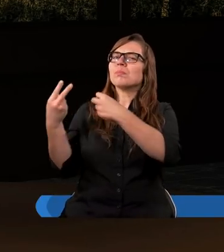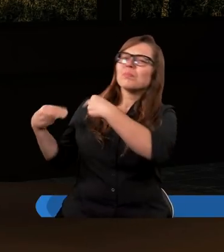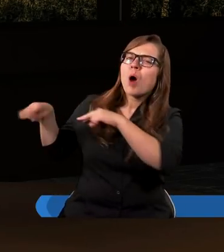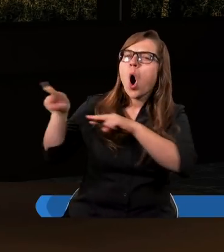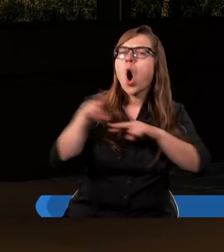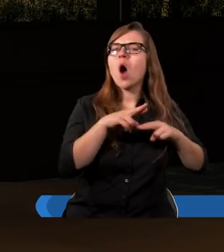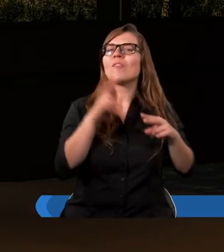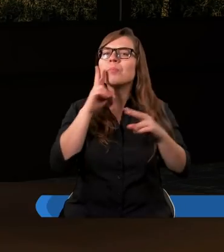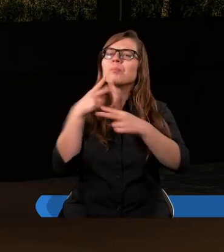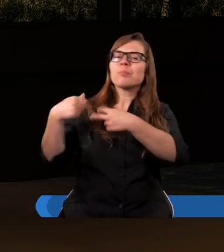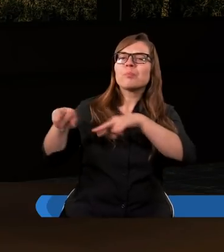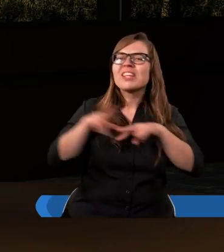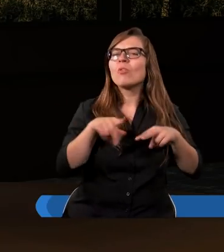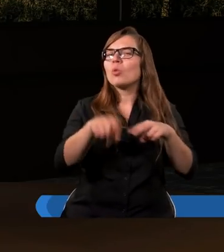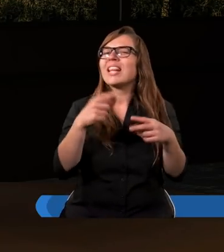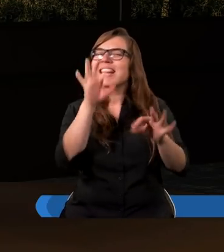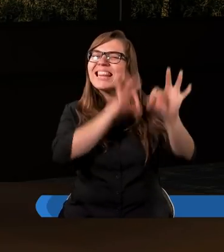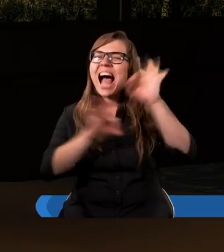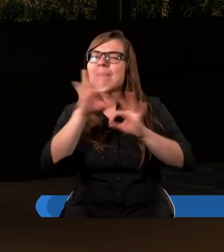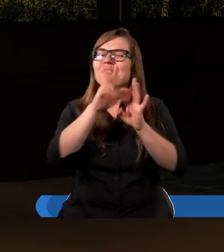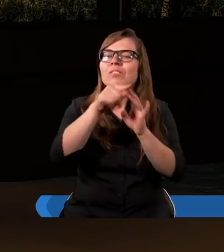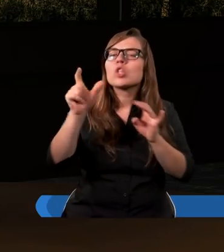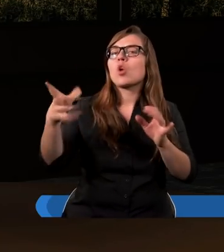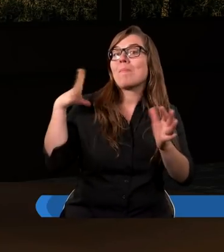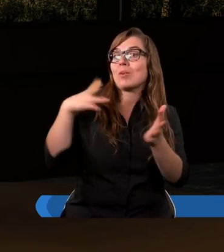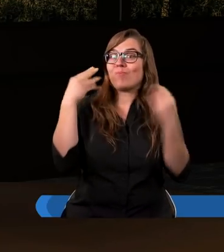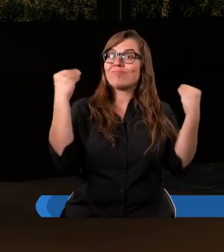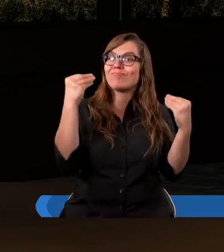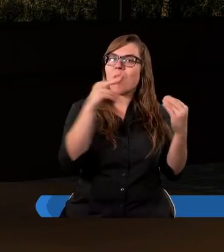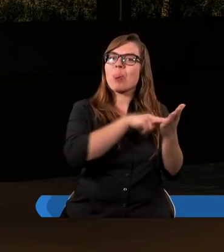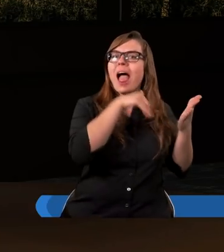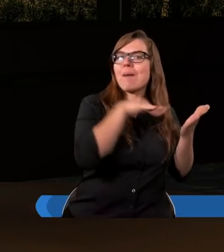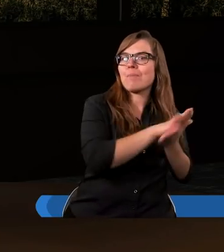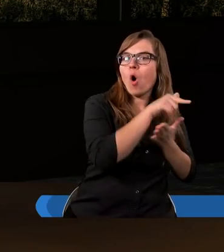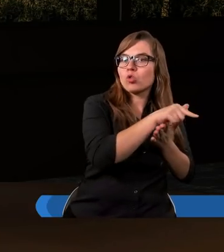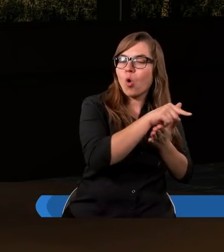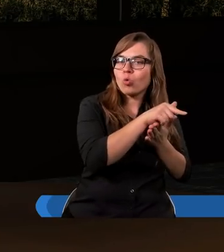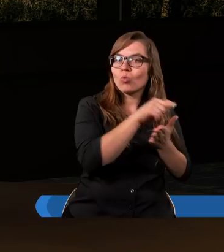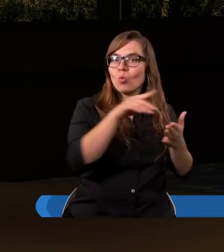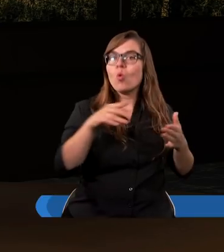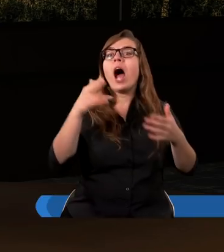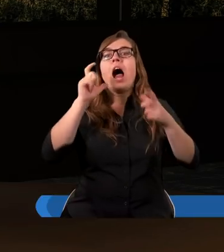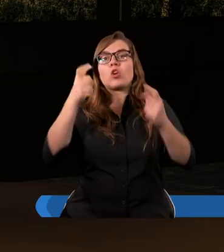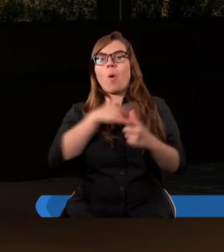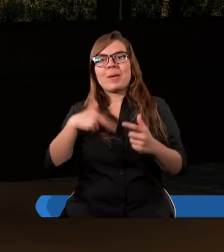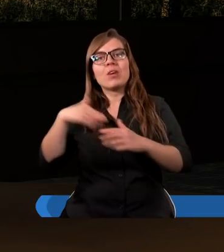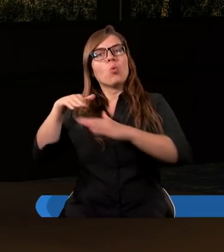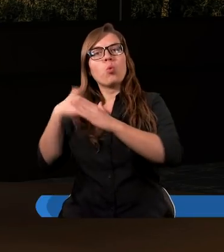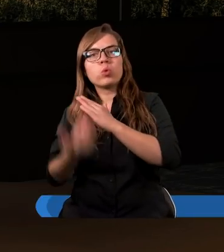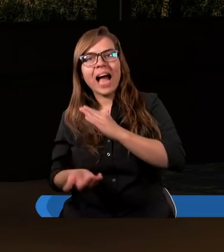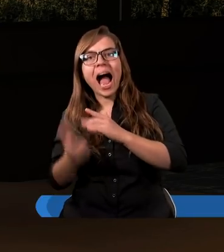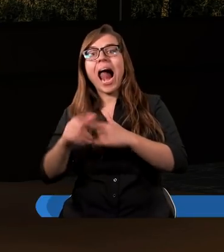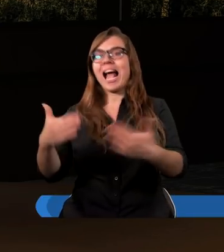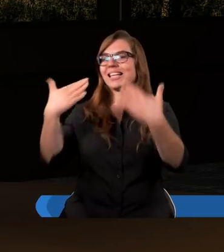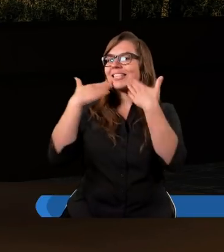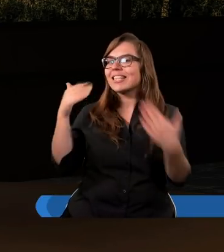przywróci to, co było wspaniałego na początku, co utraciliśmy, a to, co dzięki